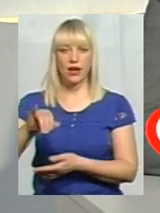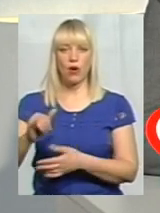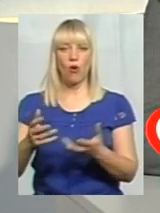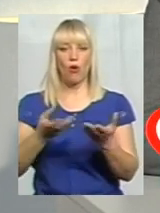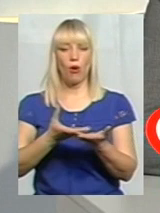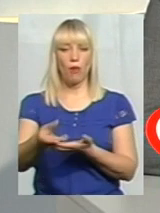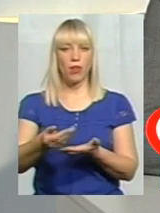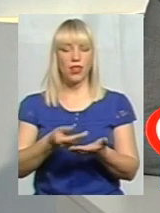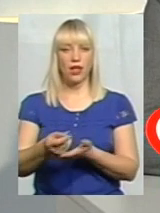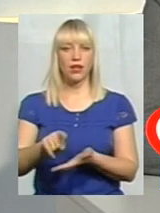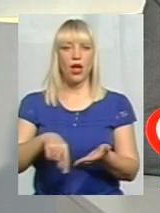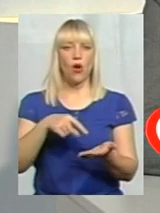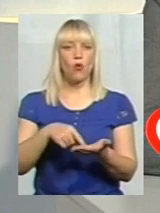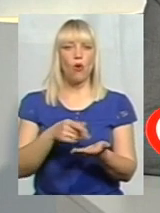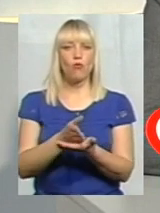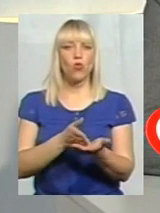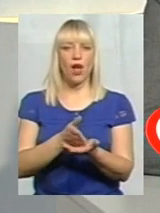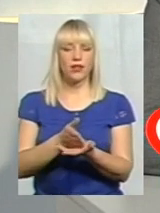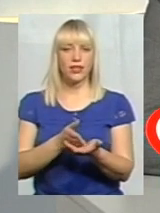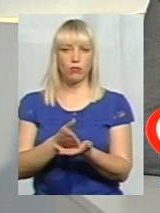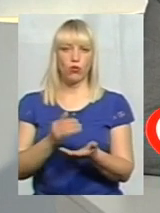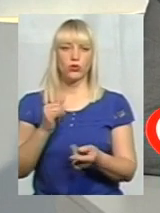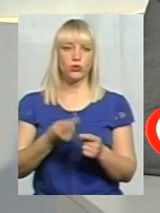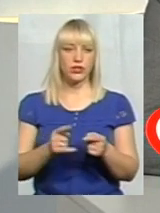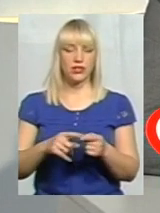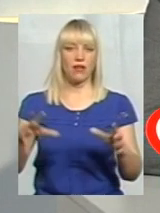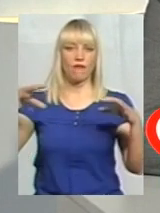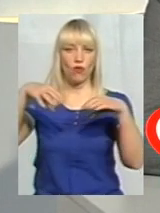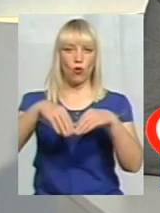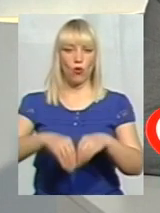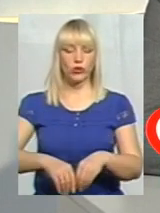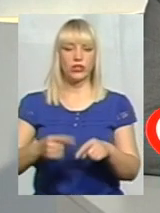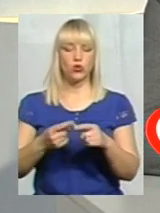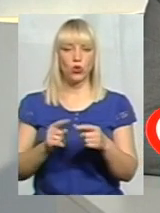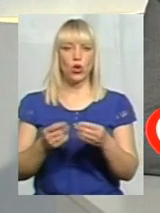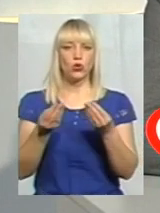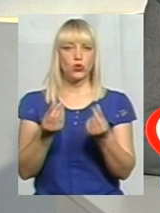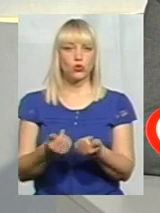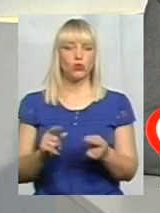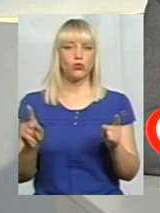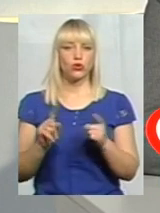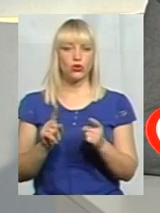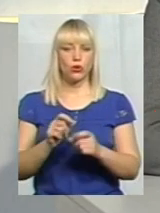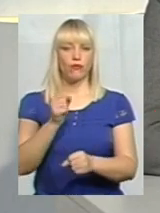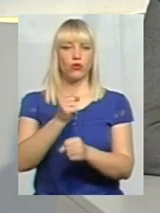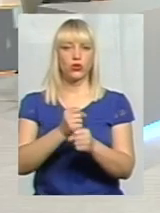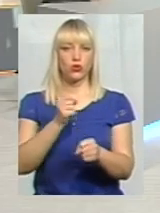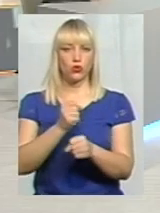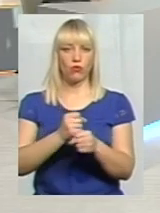комунальних послуг. Ось все це саме входить в цю суму, яка необхідна для того, щоб функціонував заклад.